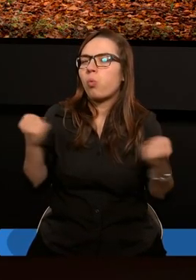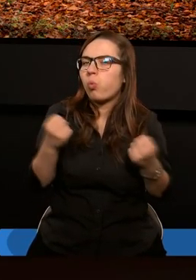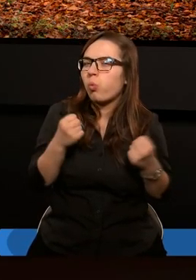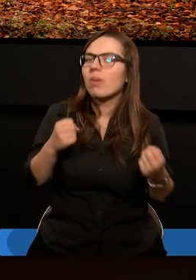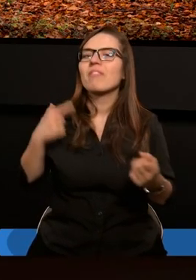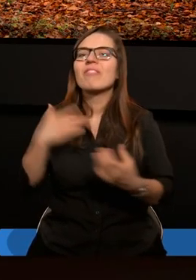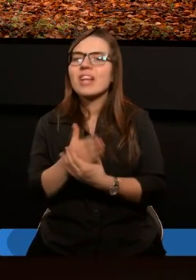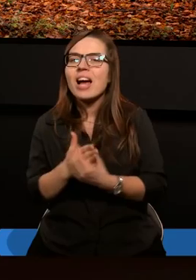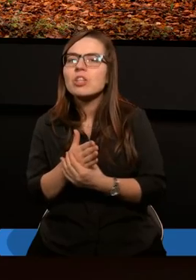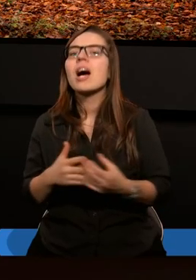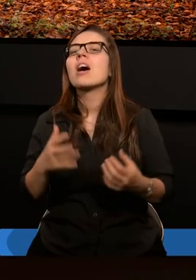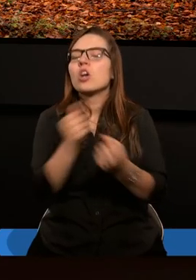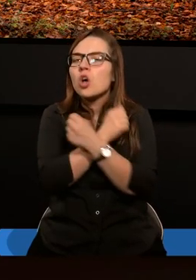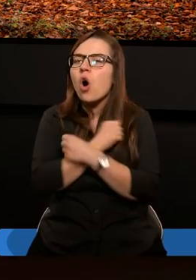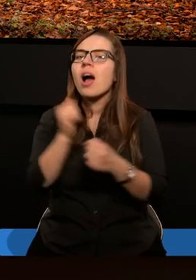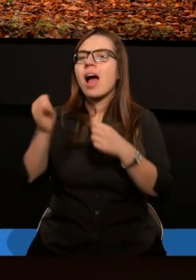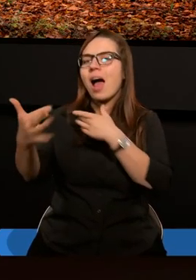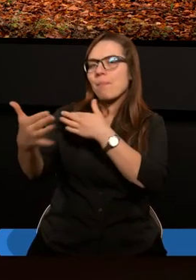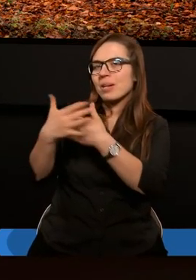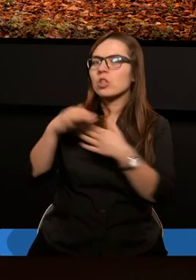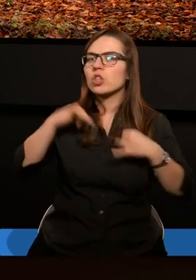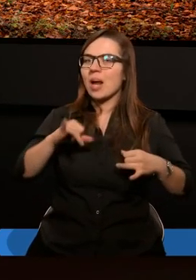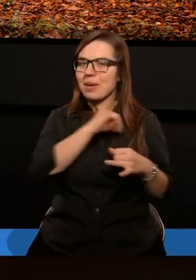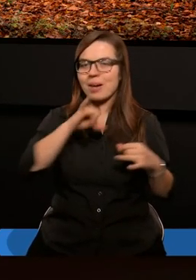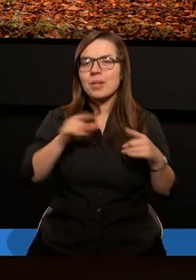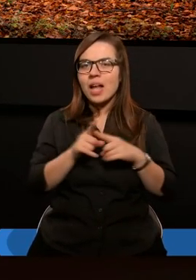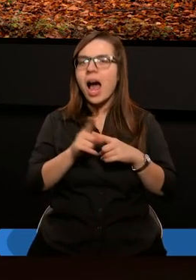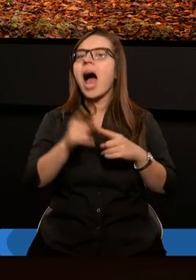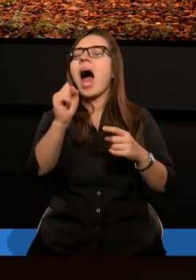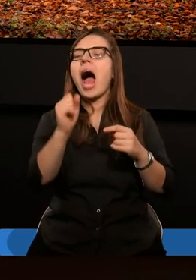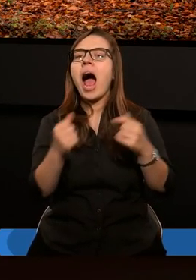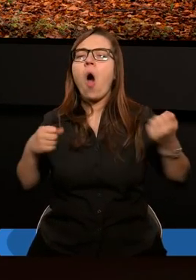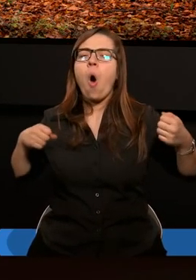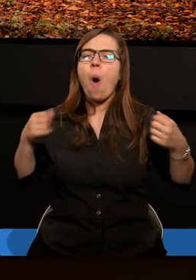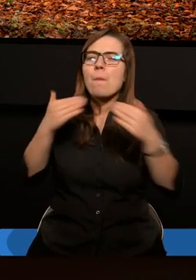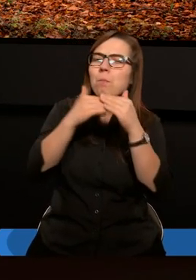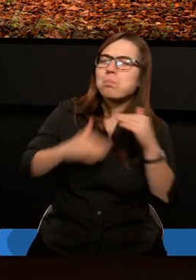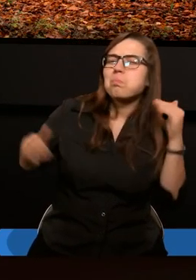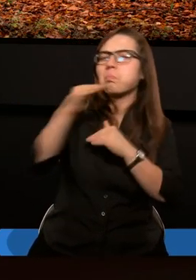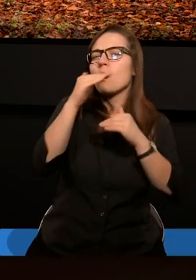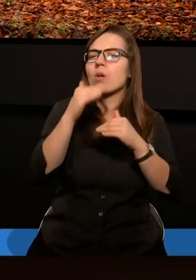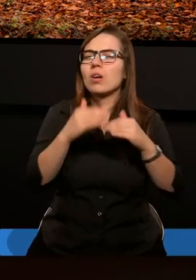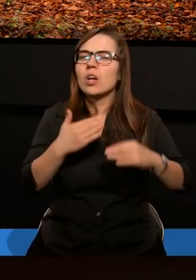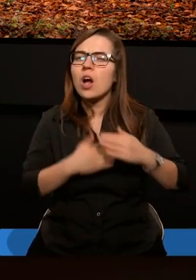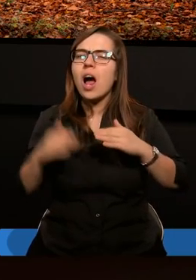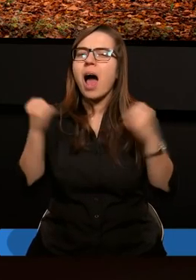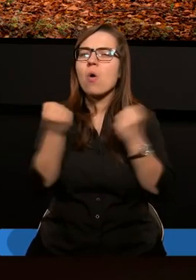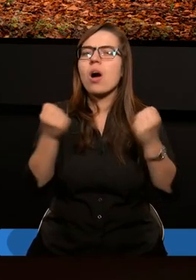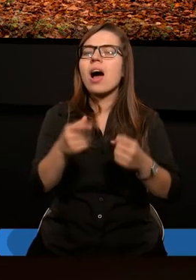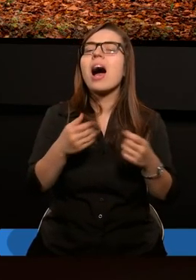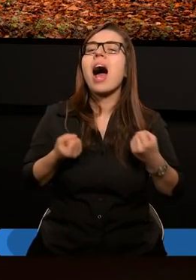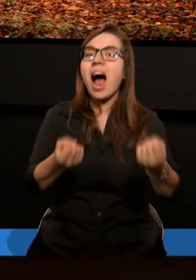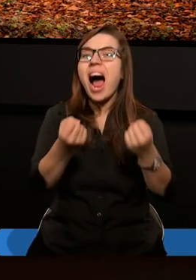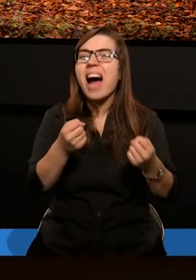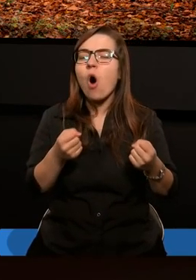dalej kochamy człowieka bliźniego jak siebie samego, a w nadgorliwej jesteśmy go w stanie